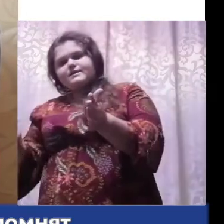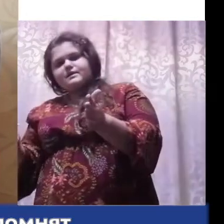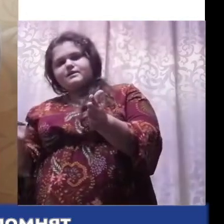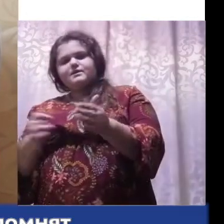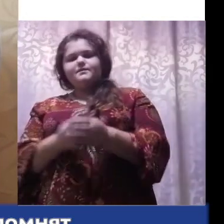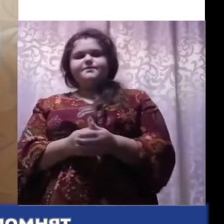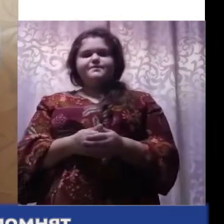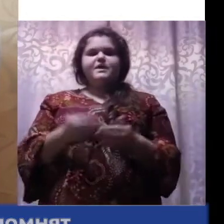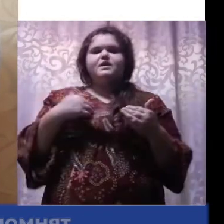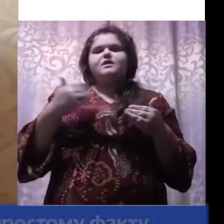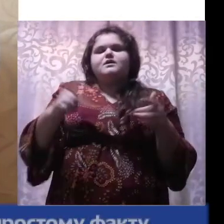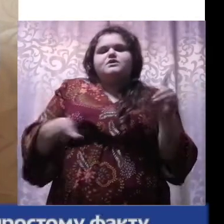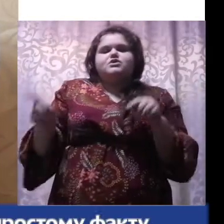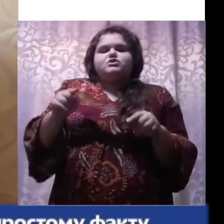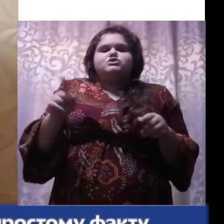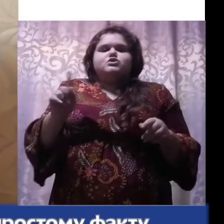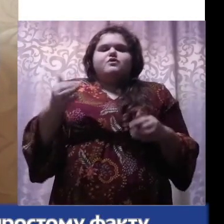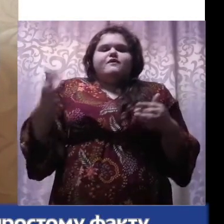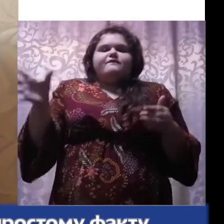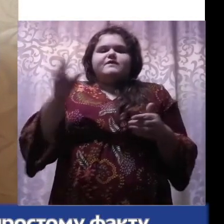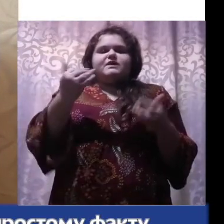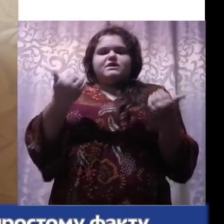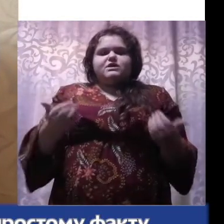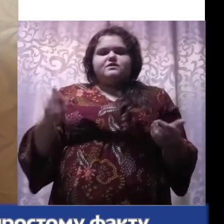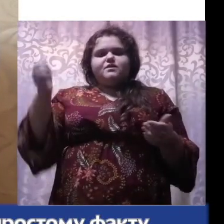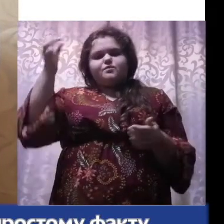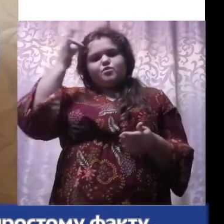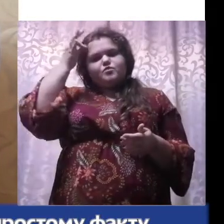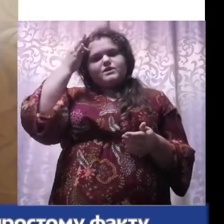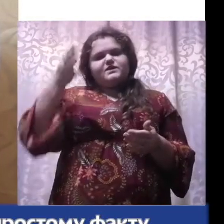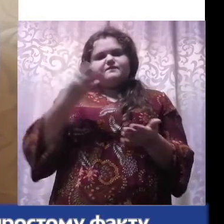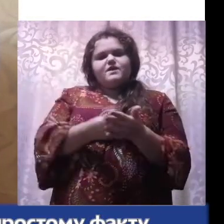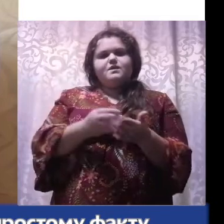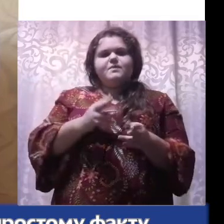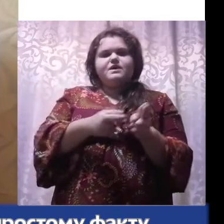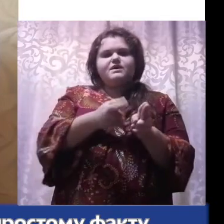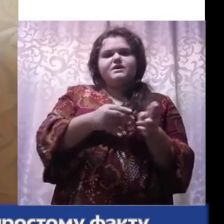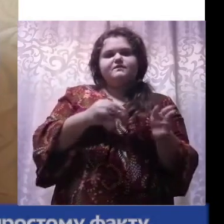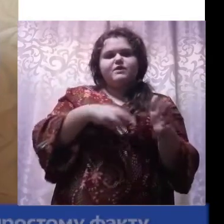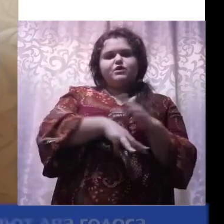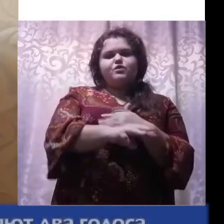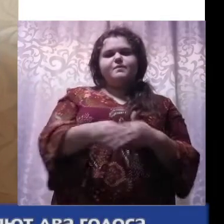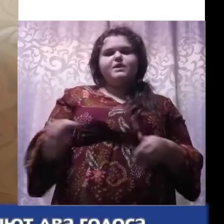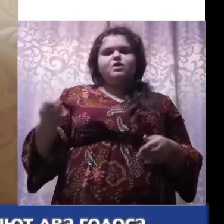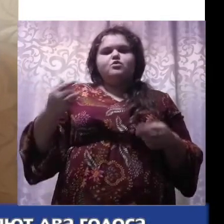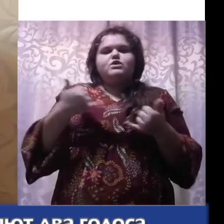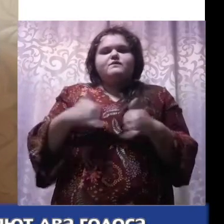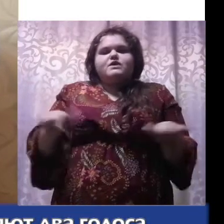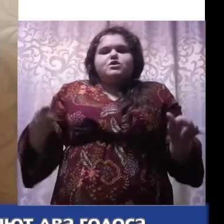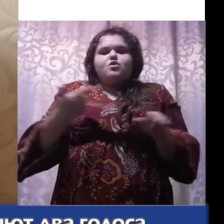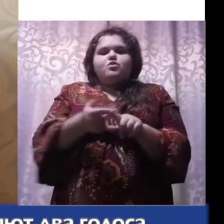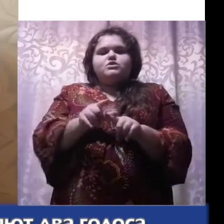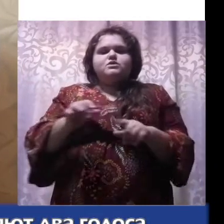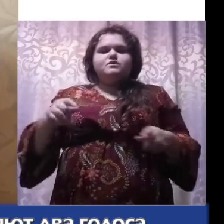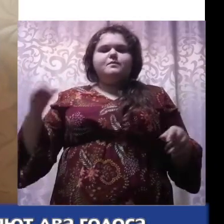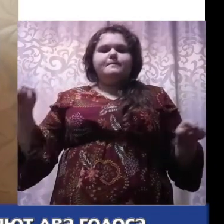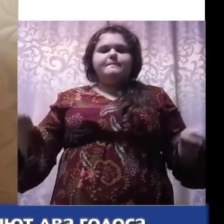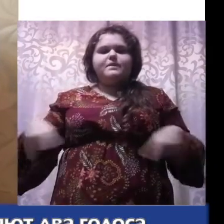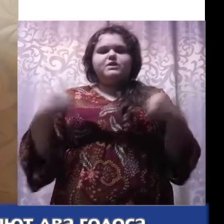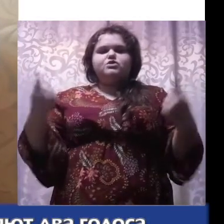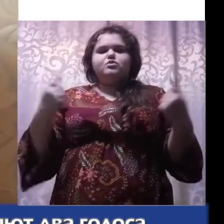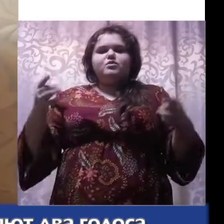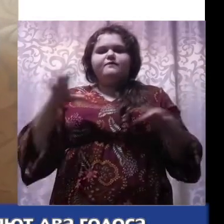надеюсь, что все сейчас вспомнят свои поездки в метро и удивятся очень простому факту. Дело в том, что